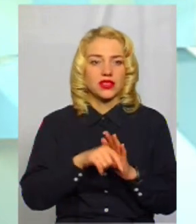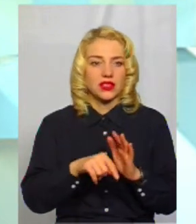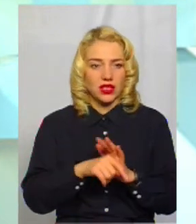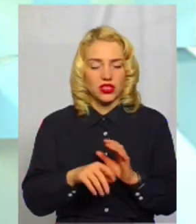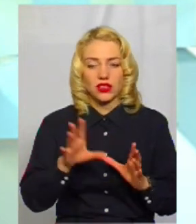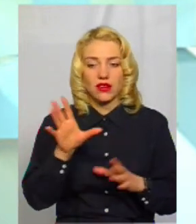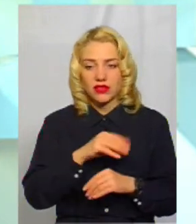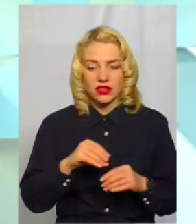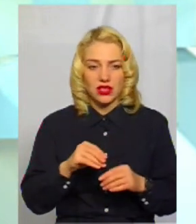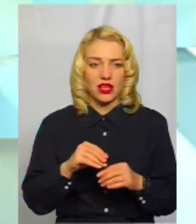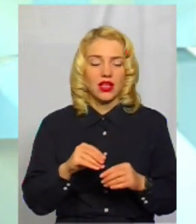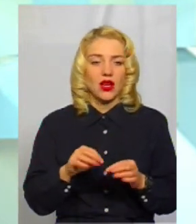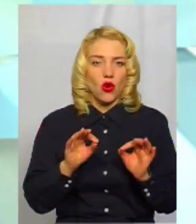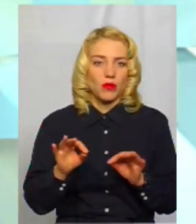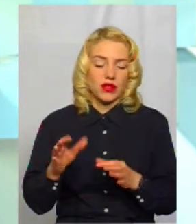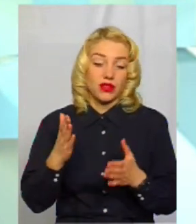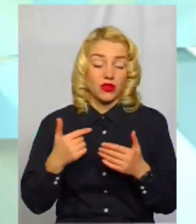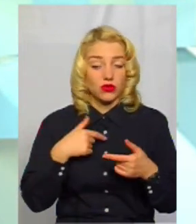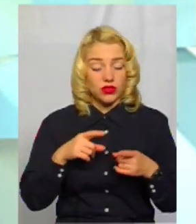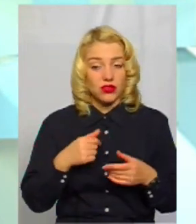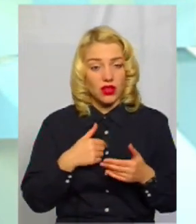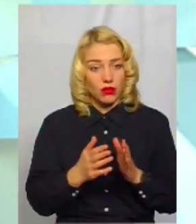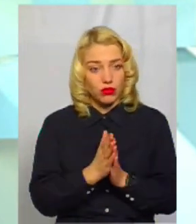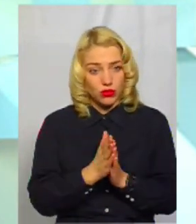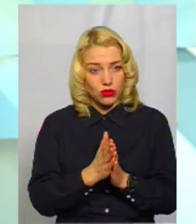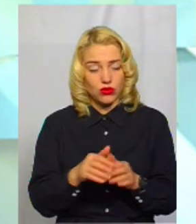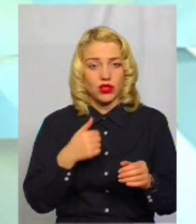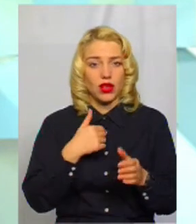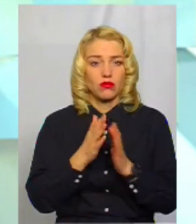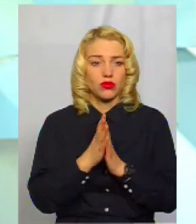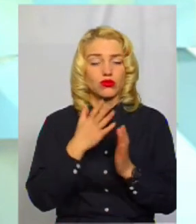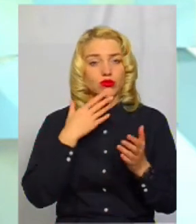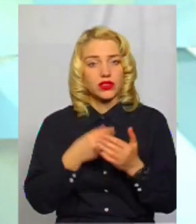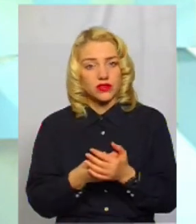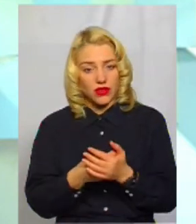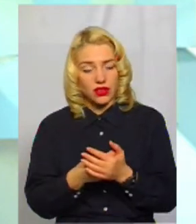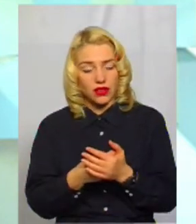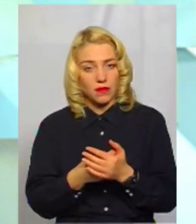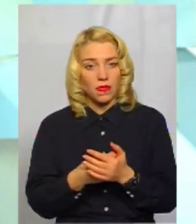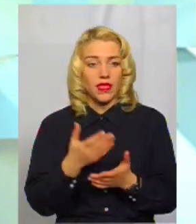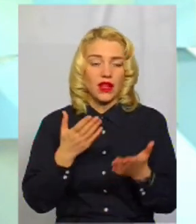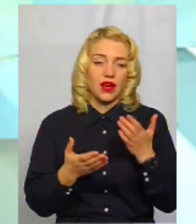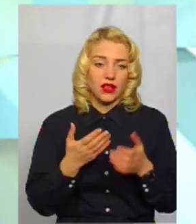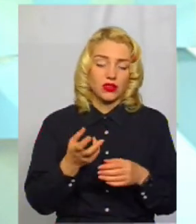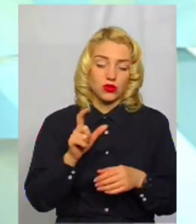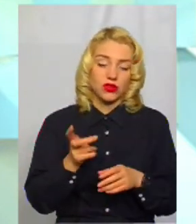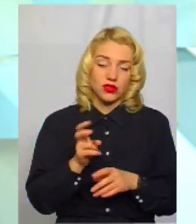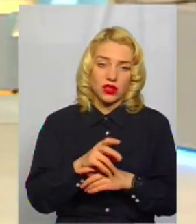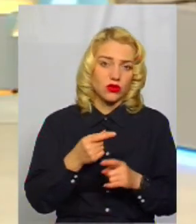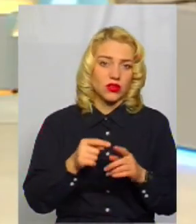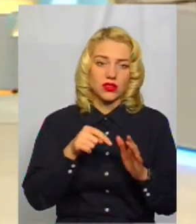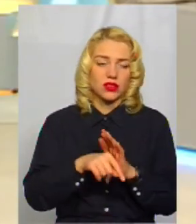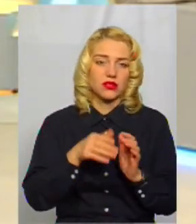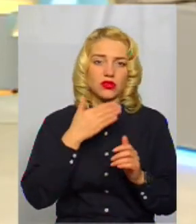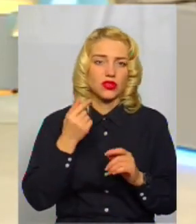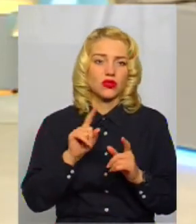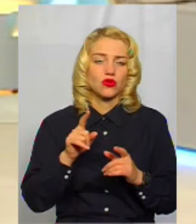Тобто все об'єктивно. Дійсно, якщо я прошу, то я прошу за свій. Якщо людина заходить, але це не значить, що ми